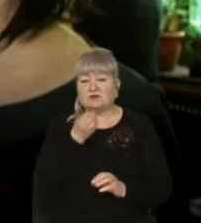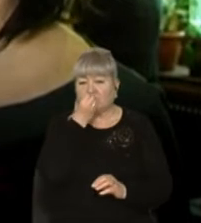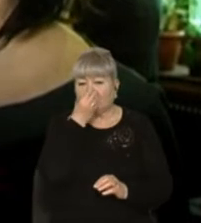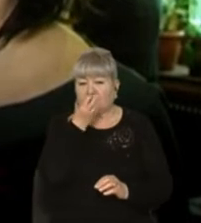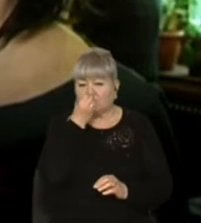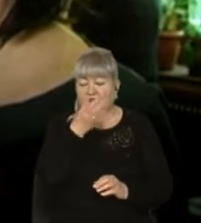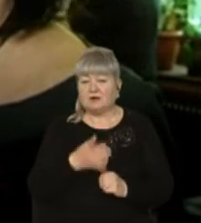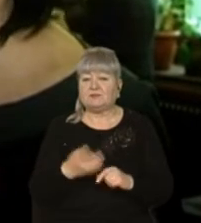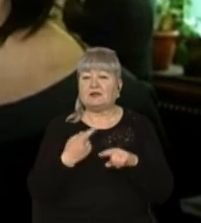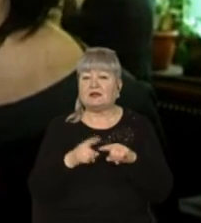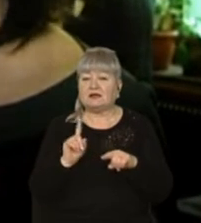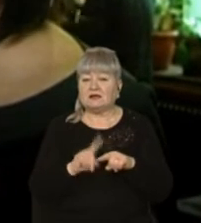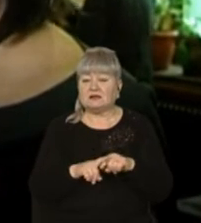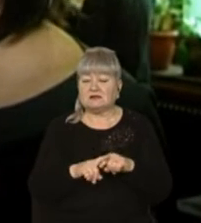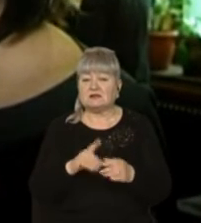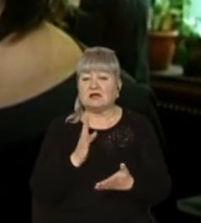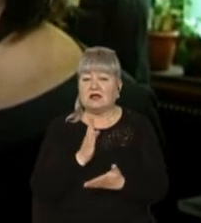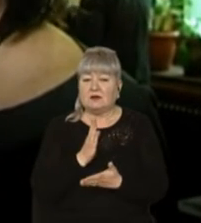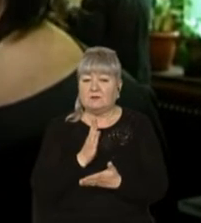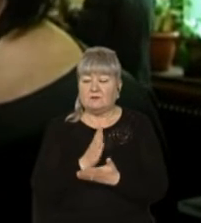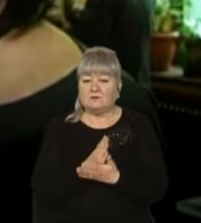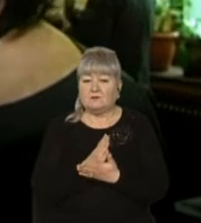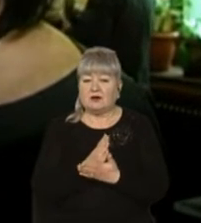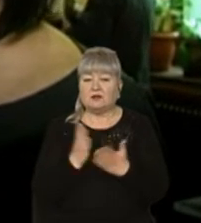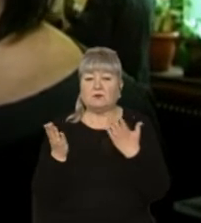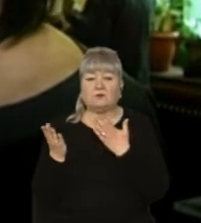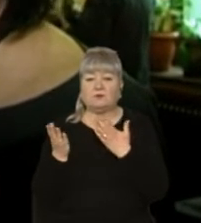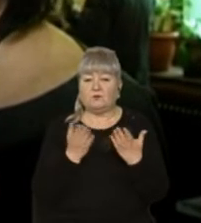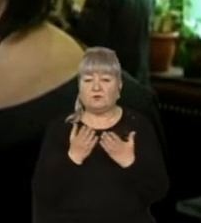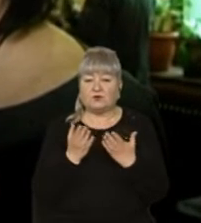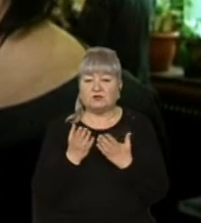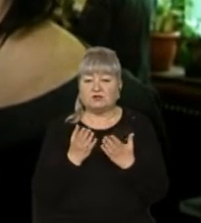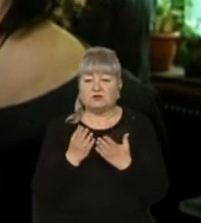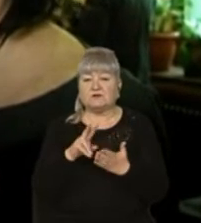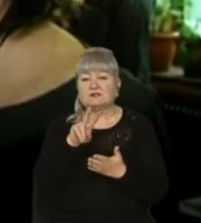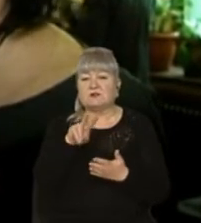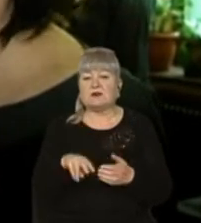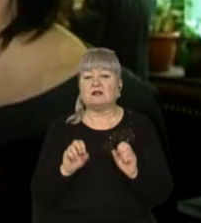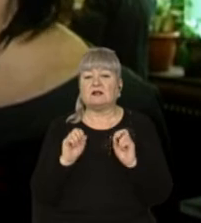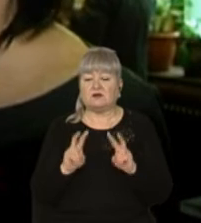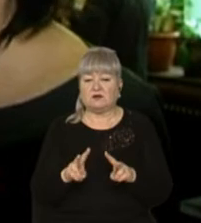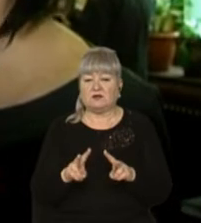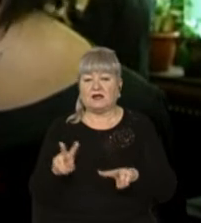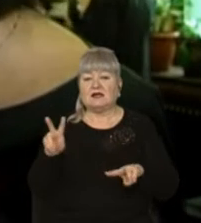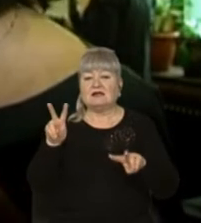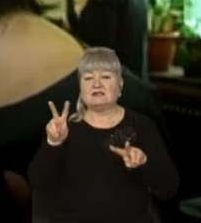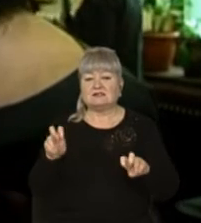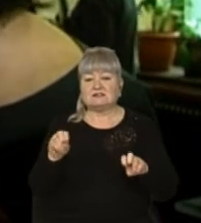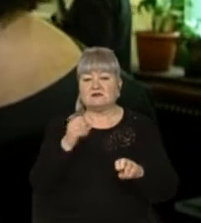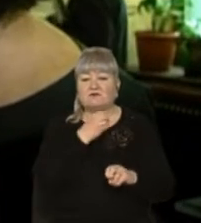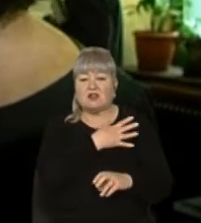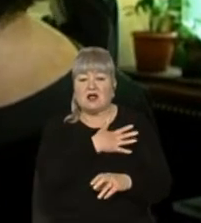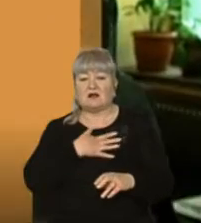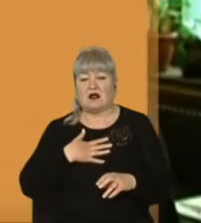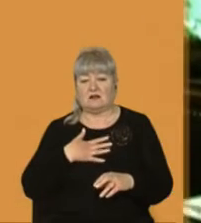має прочитуватися паралельно як символ рани, рани і як